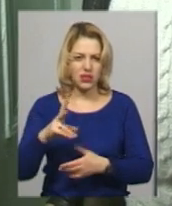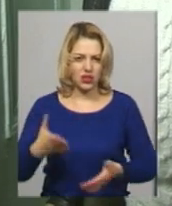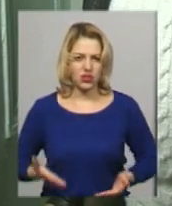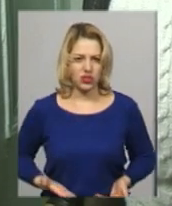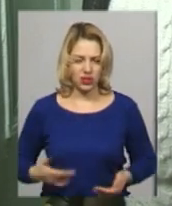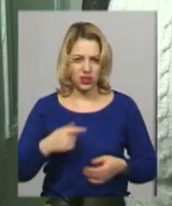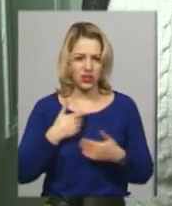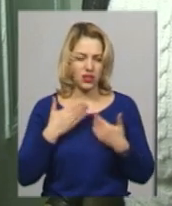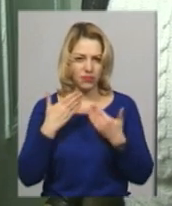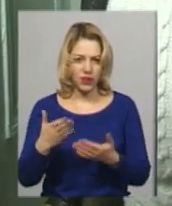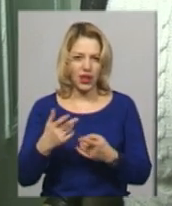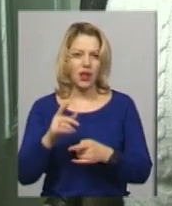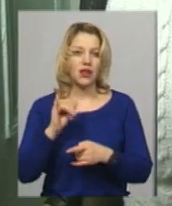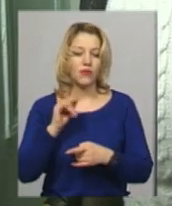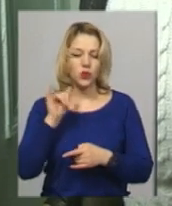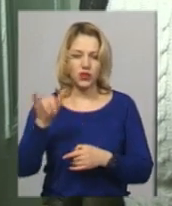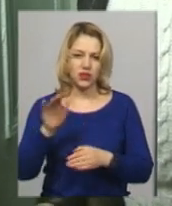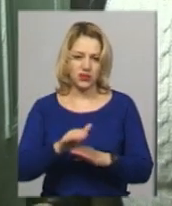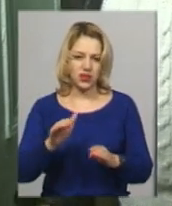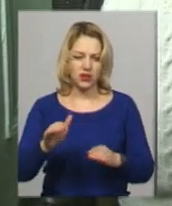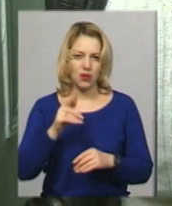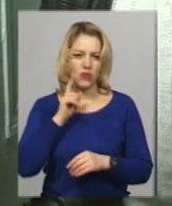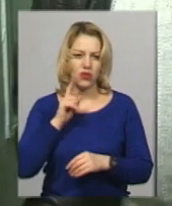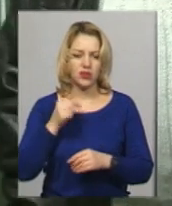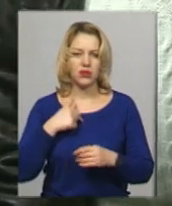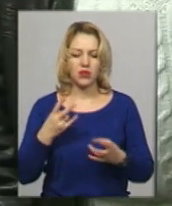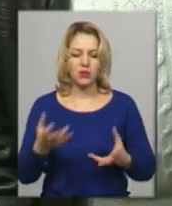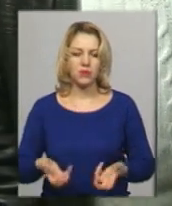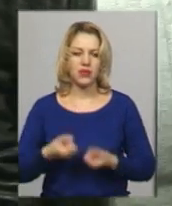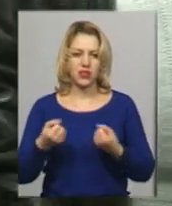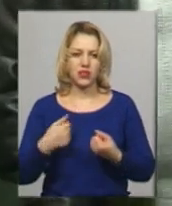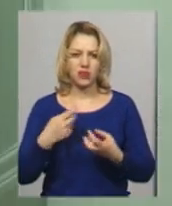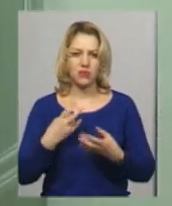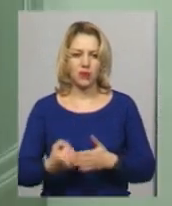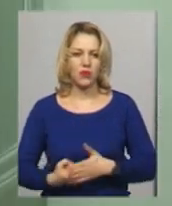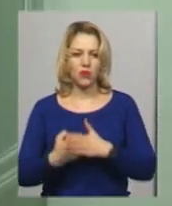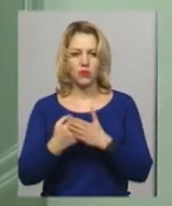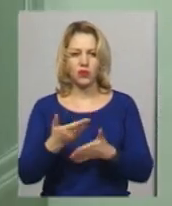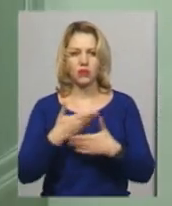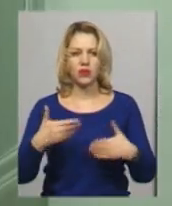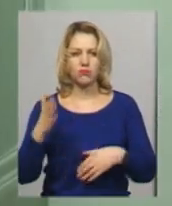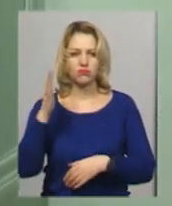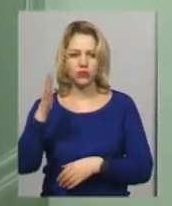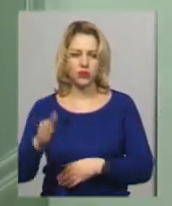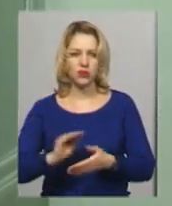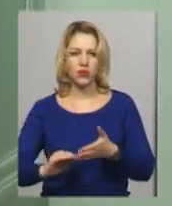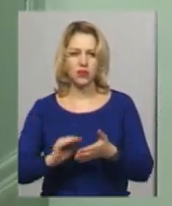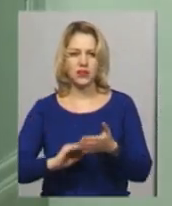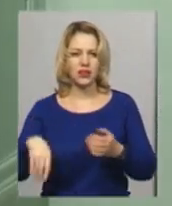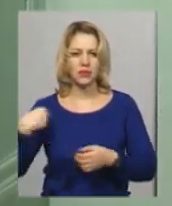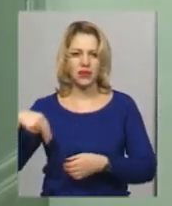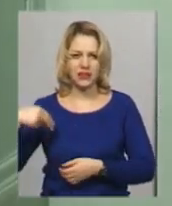У них дітки молоді. Нам треба піддержки, нам треба упори. Ми будемо писати